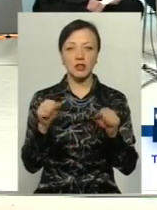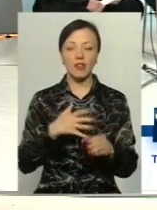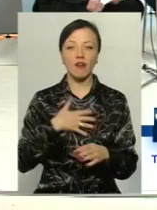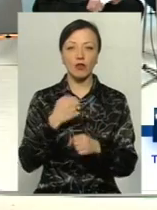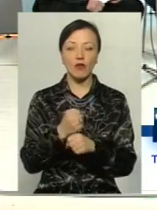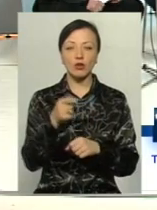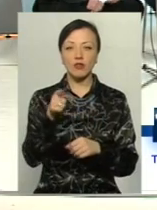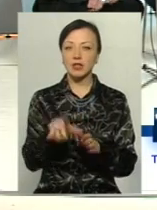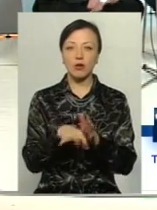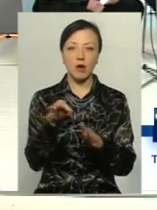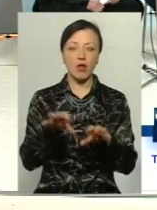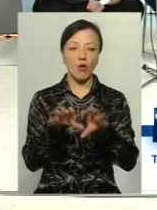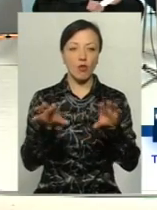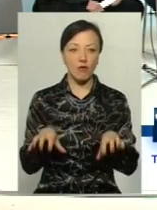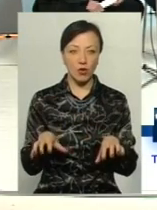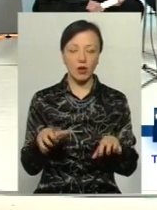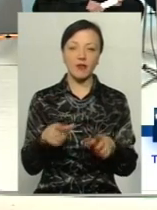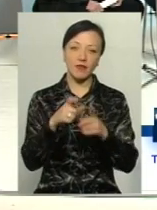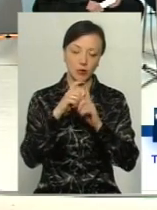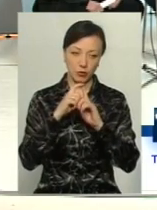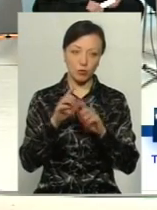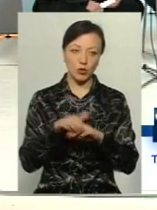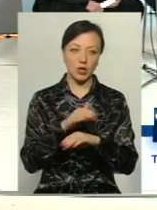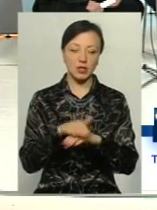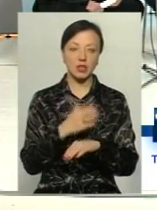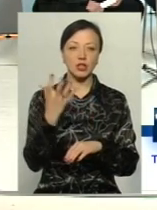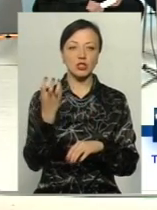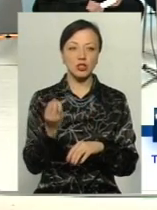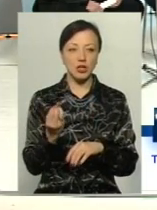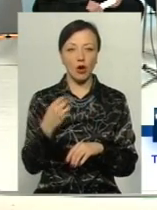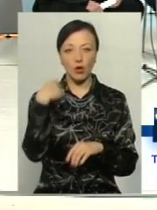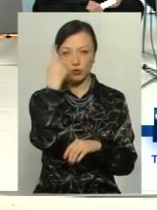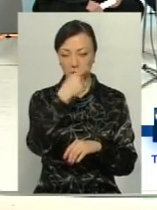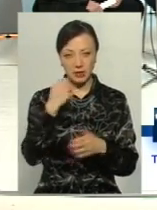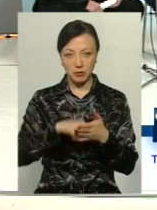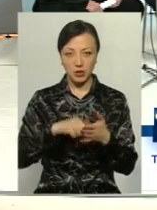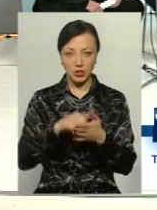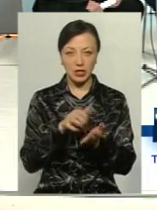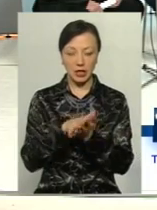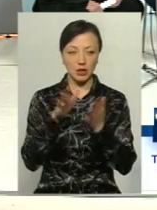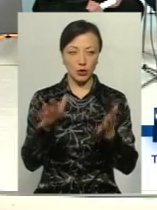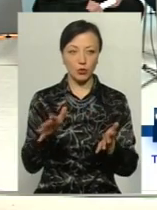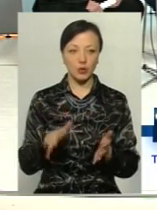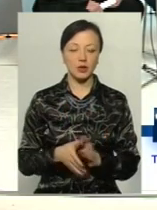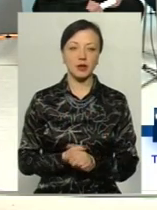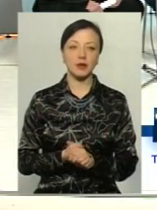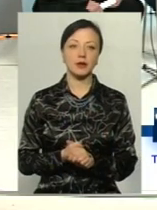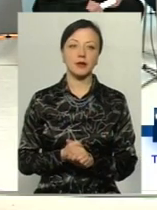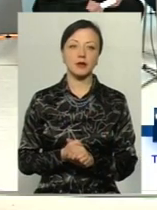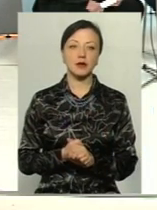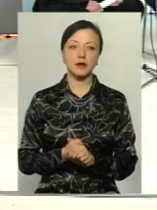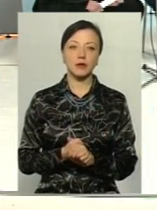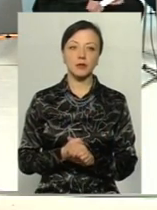що вас не обрали головою? Дякую, будь ласка, лікуєте. Це не особисті мотиви, чому ви критикуєте. Добре, дякую.